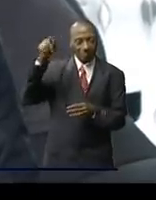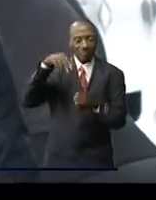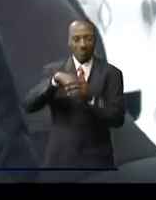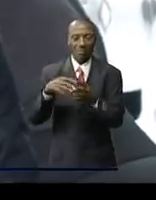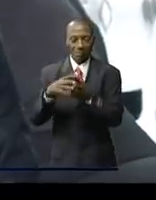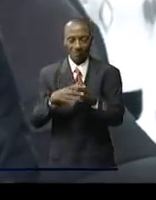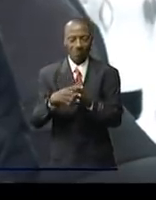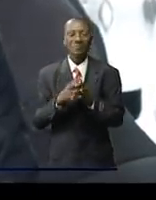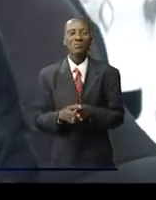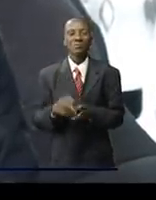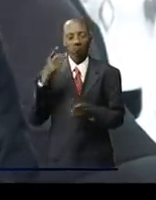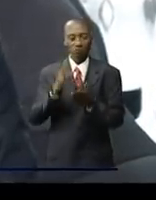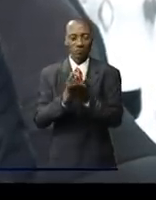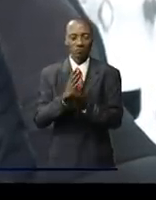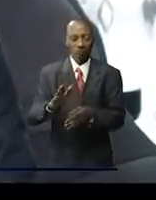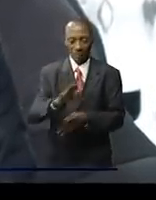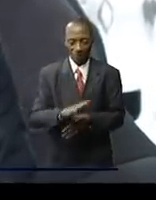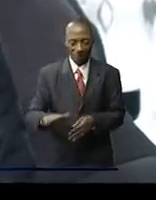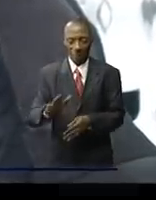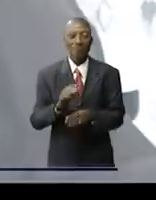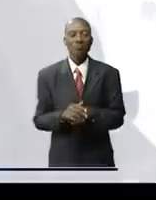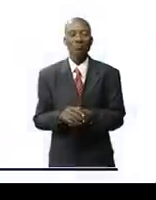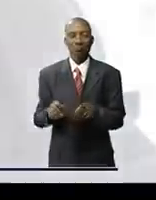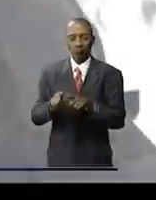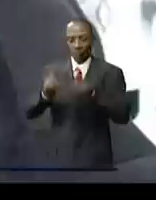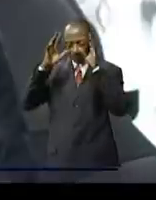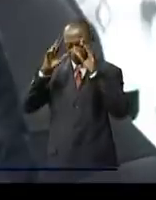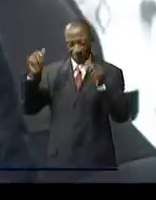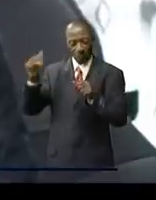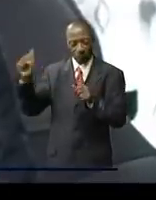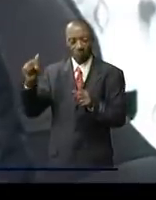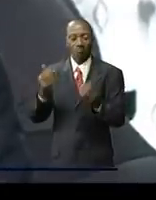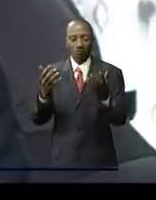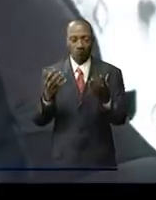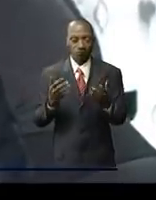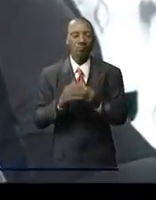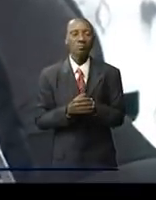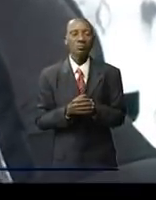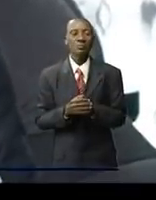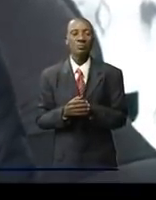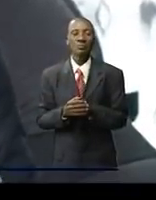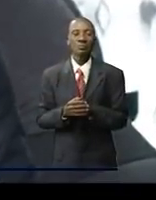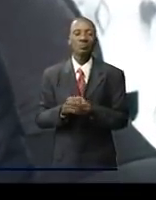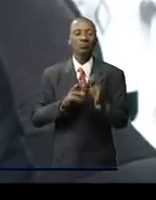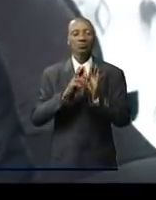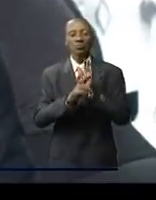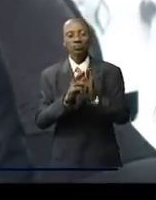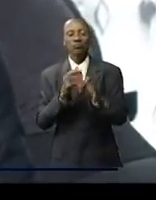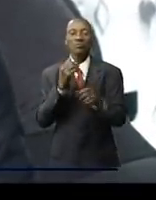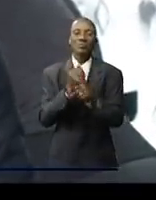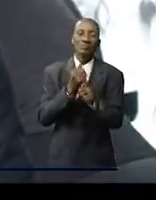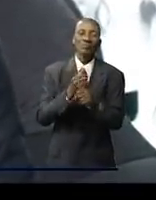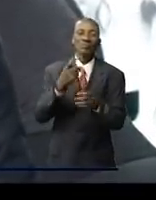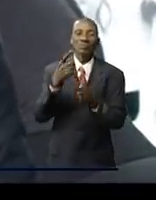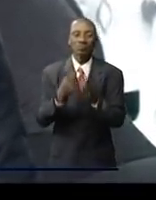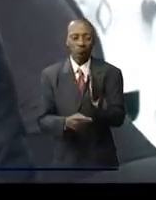de délégation que le chef de l'État a pris cet acte Quelles sont les missions ou quel rôle d'une mission Il y en a sept mais je